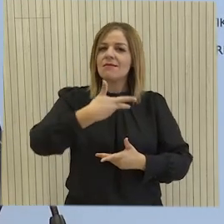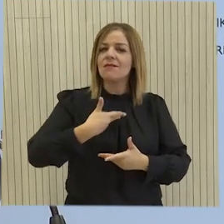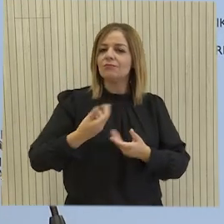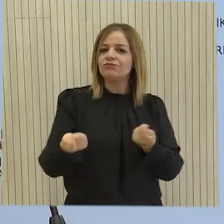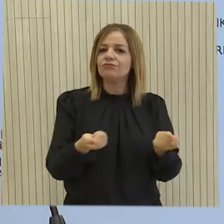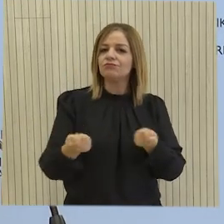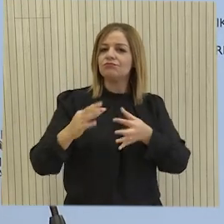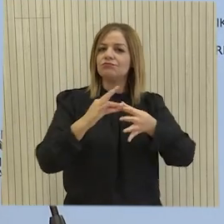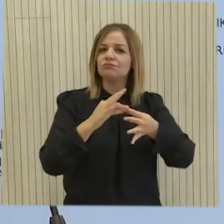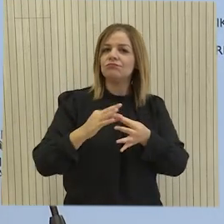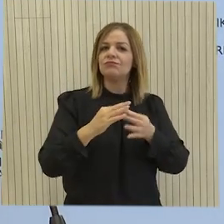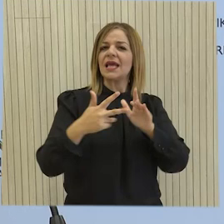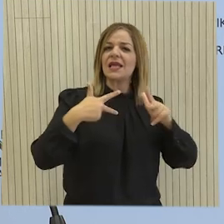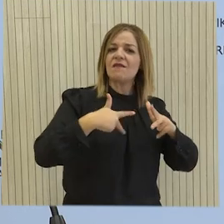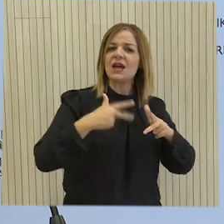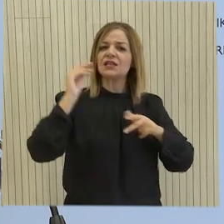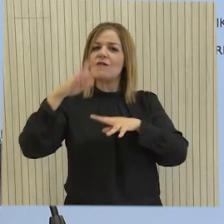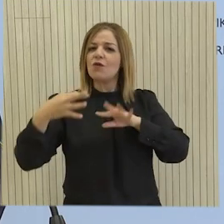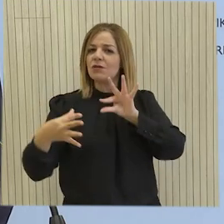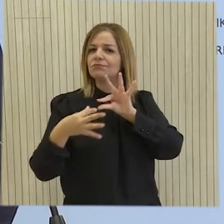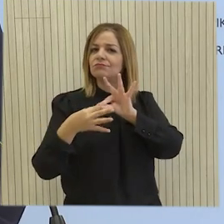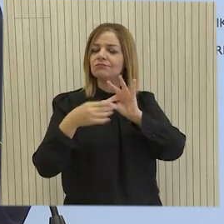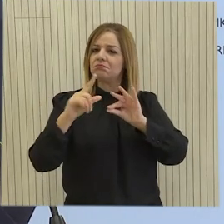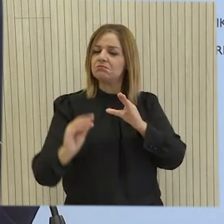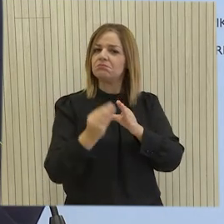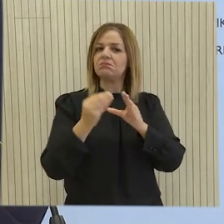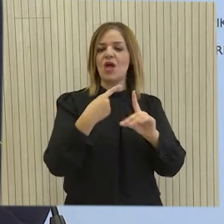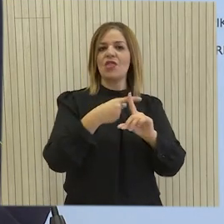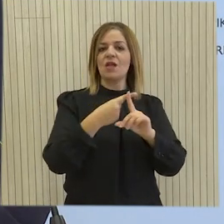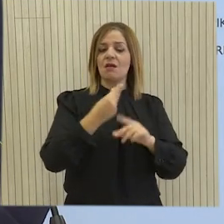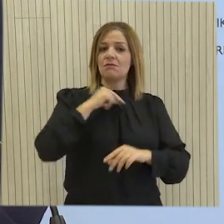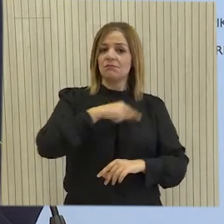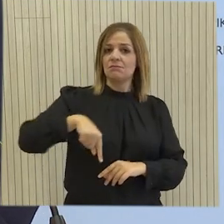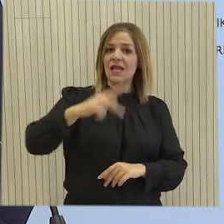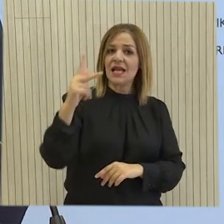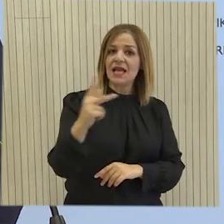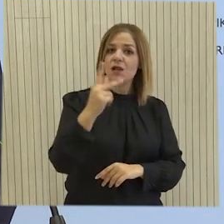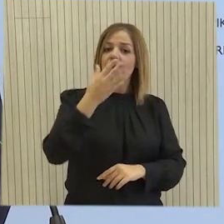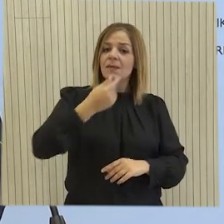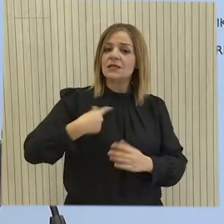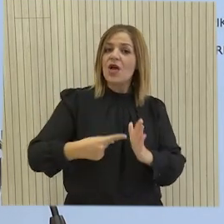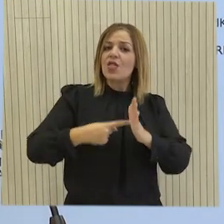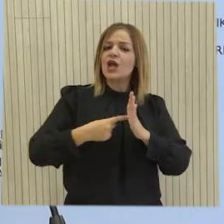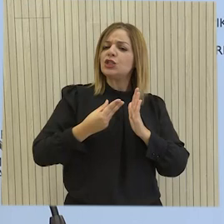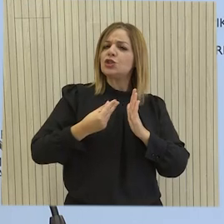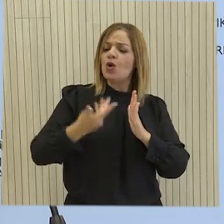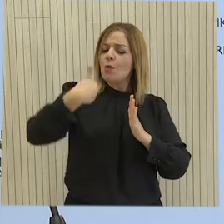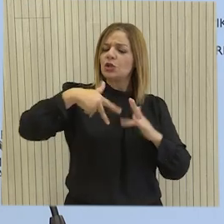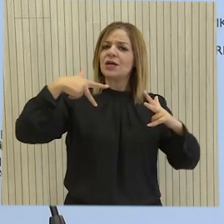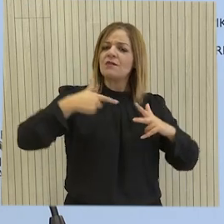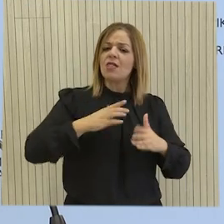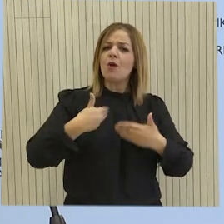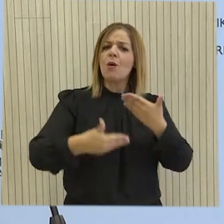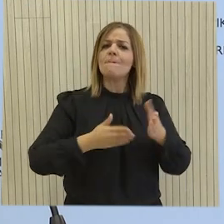συνεργειών, εκτελεστικής και νομοθετικής εξουσίας, προς όφελος της κοινωνίας αλλά και πυξίδα για το πώς η κυβέρνηση επιδιώκει να